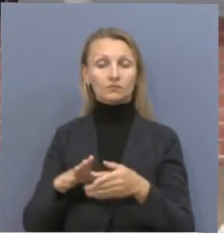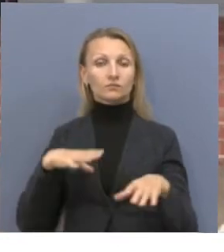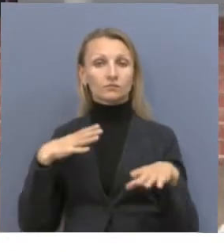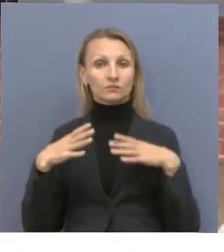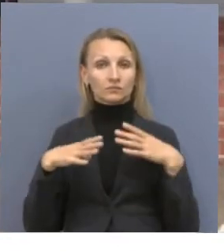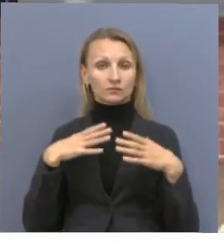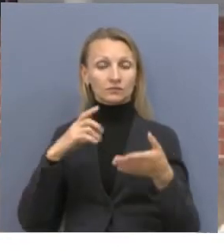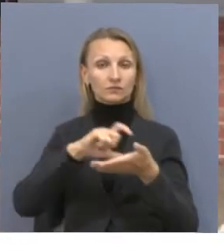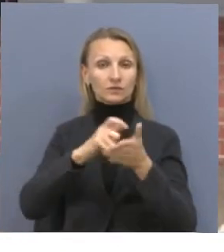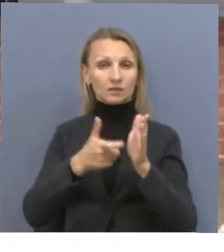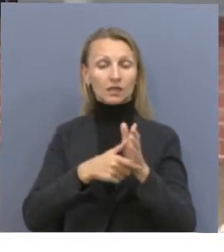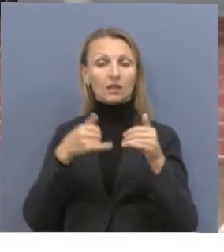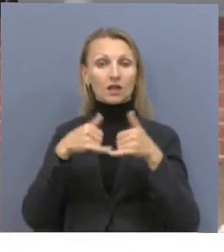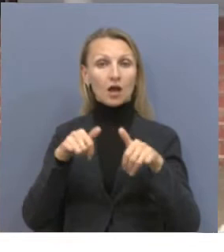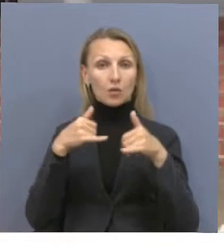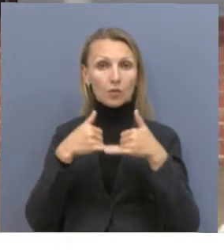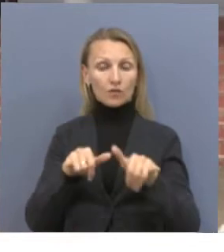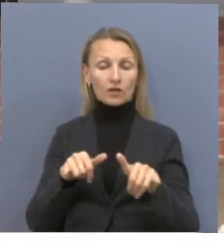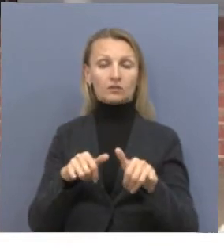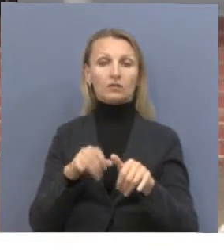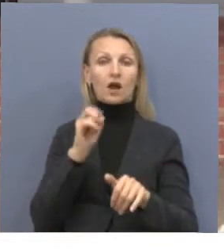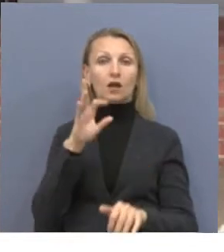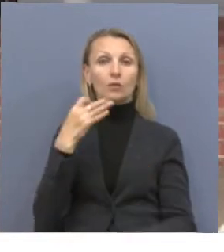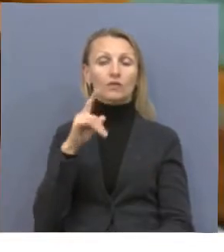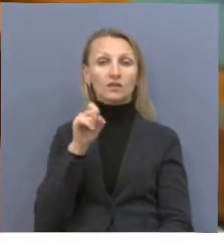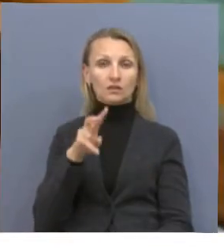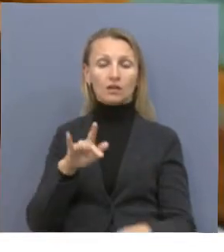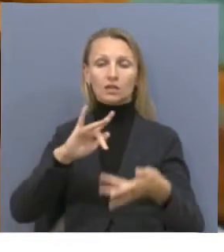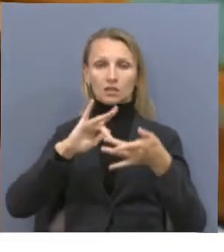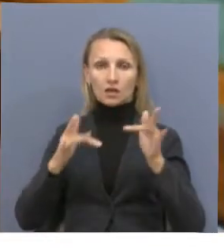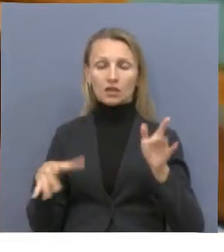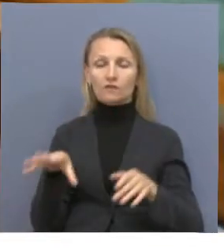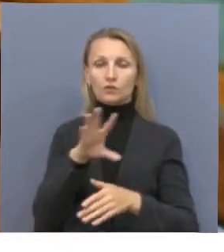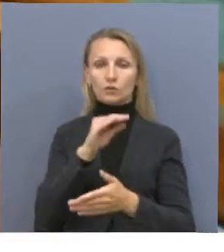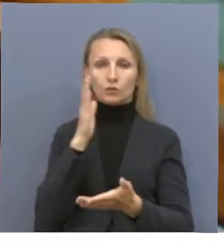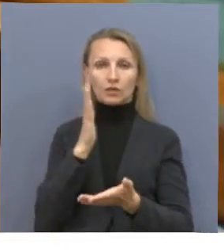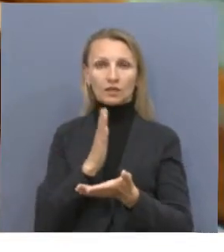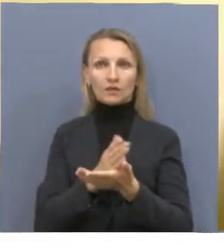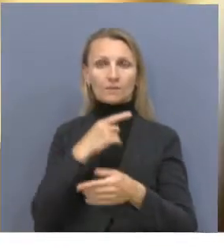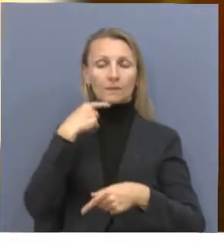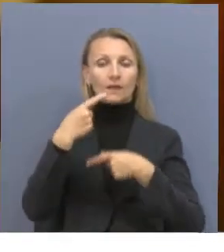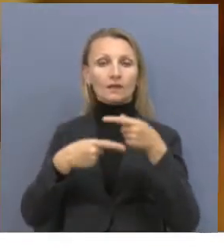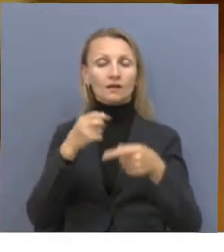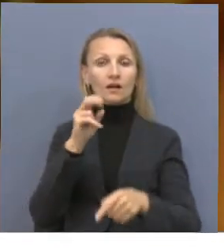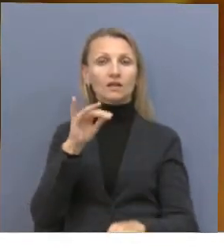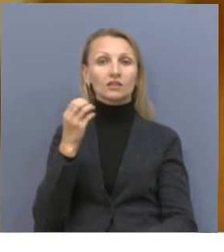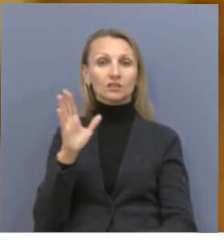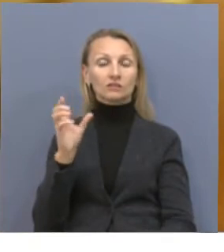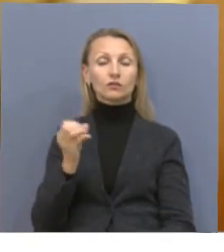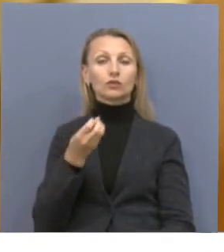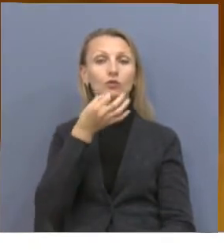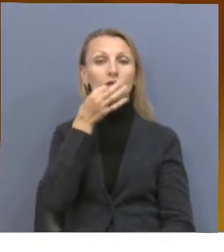учебные кабинеты и столовая. Школа полностью оснащена интернетом. Последователи Турсенбека Какишева в ходе встречи еще раз